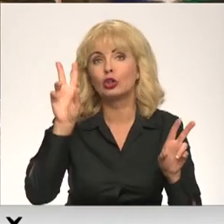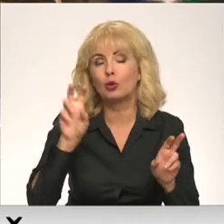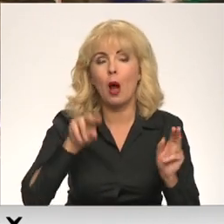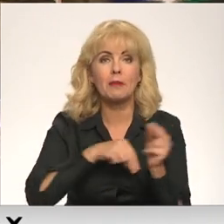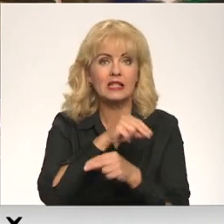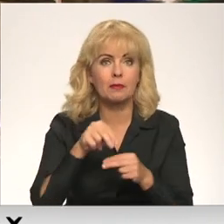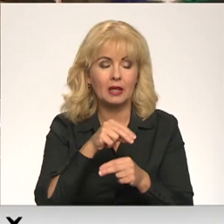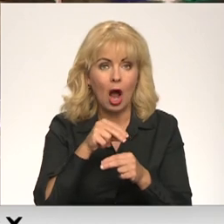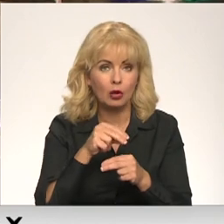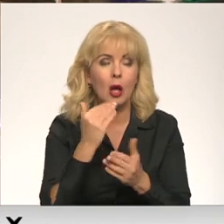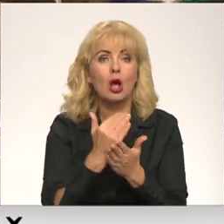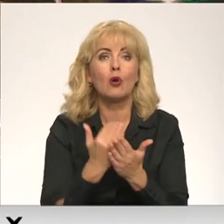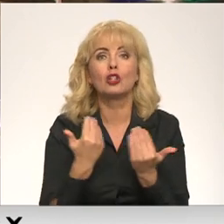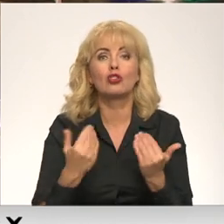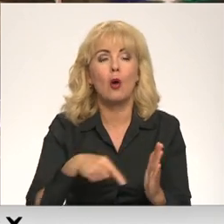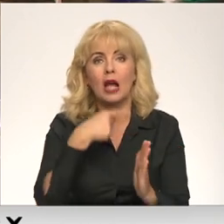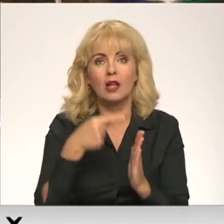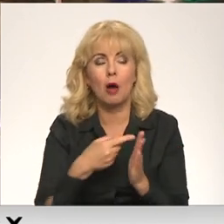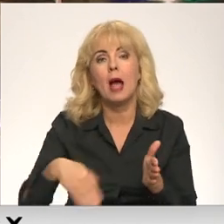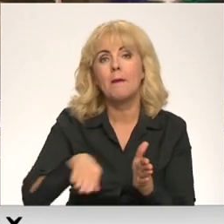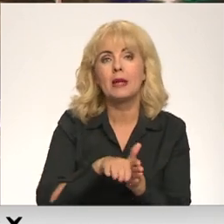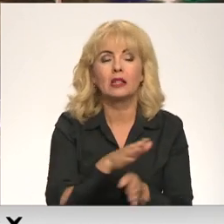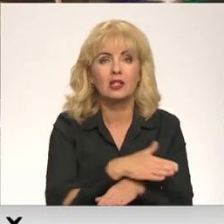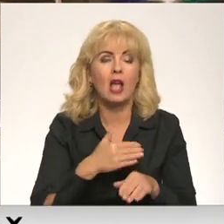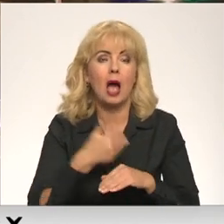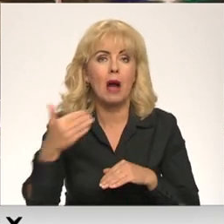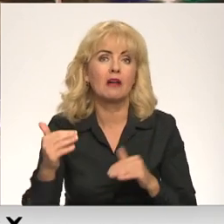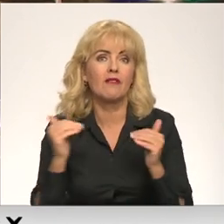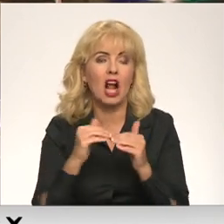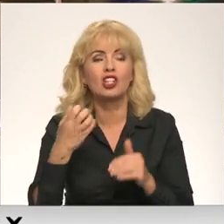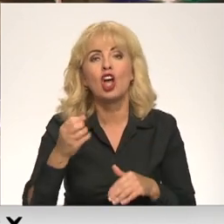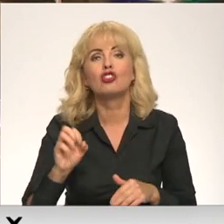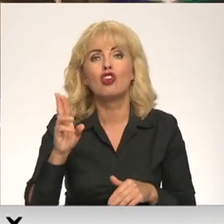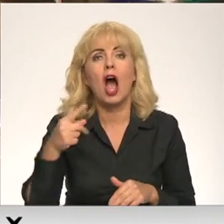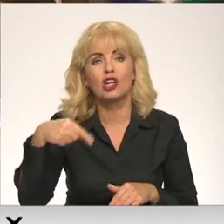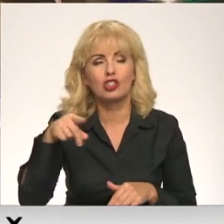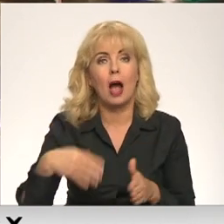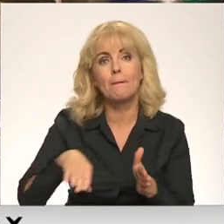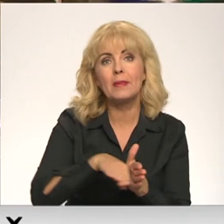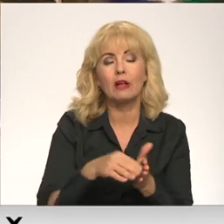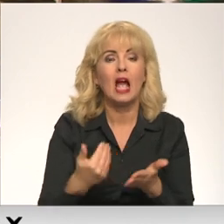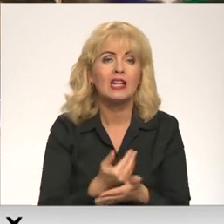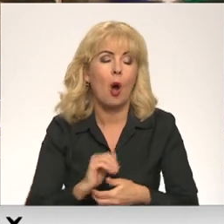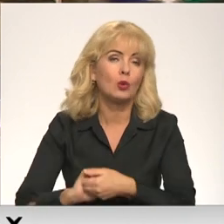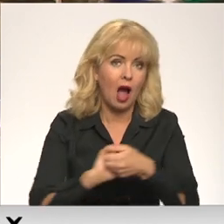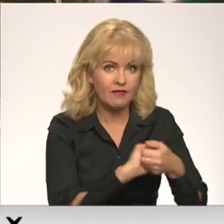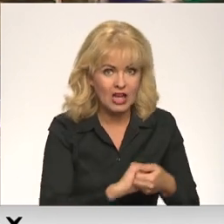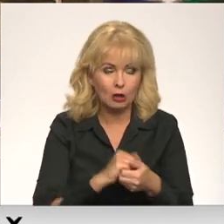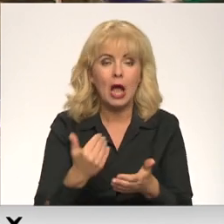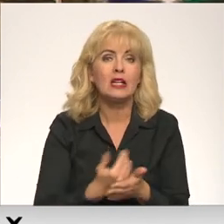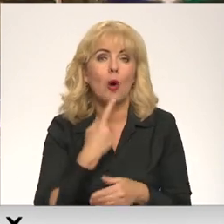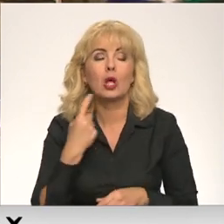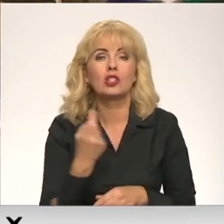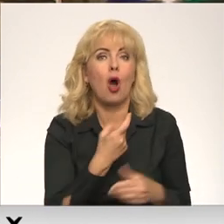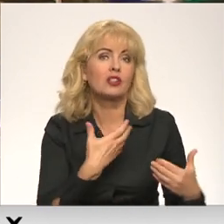sprieda arī ir aidījumā šodienas jautājums, kurā piedalījās Sājums ārpus frakcija deputāte Anda Čakša, kas pievienojusies jaunajai vienotībai, un Unijonās